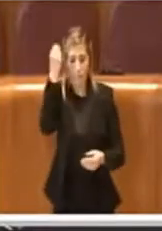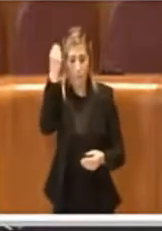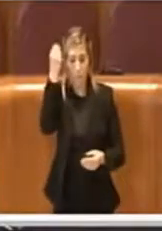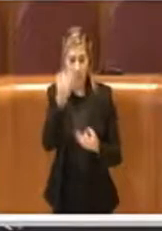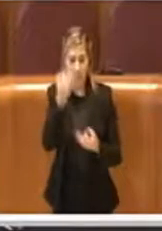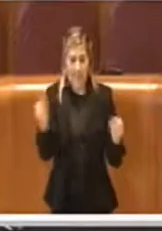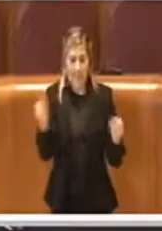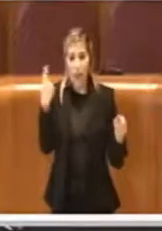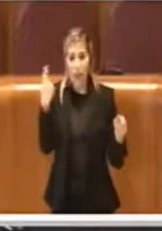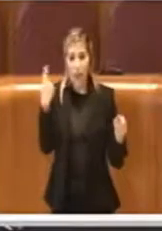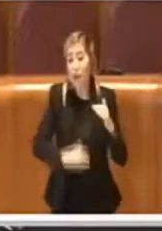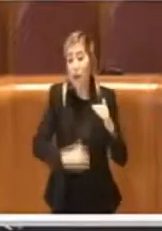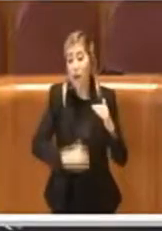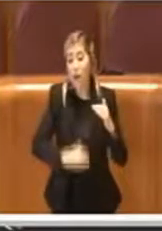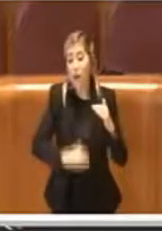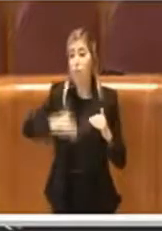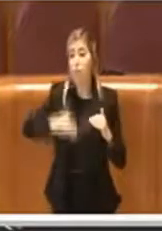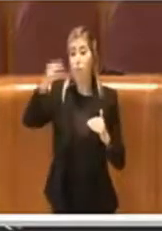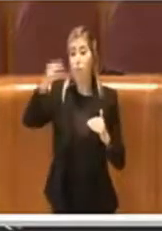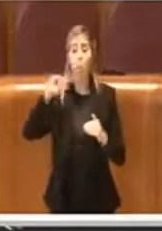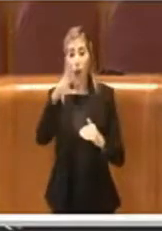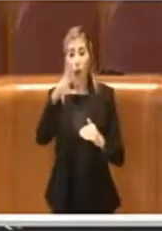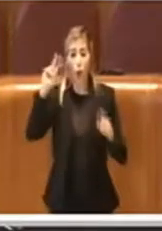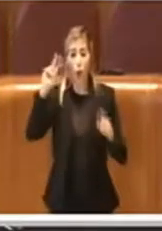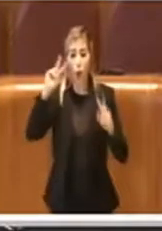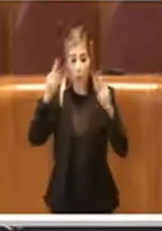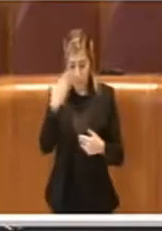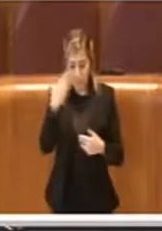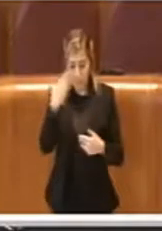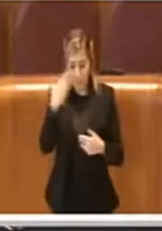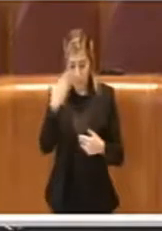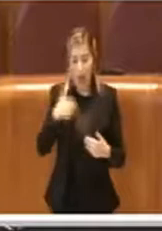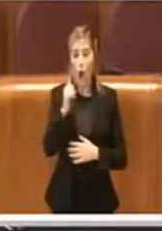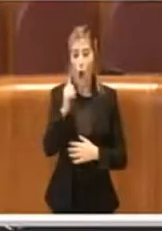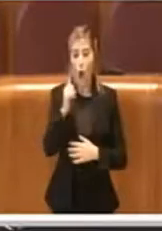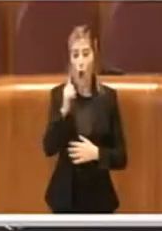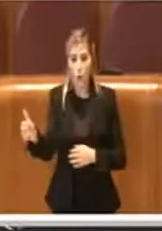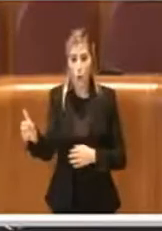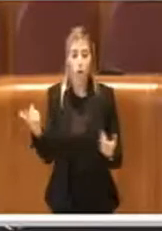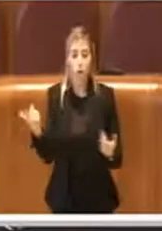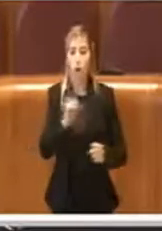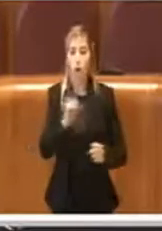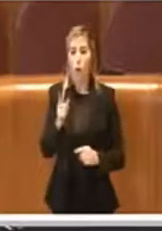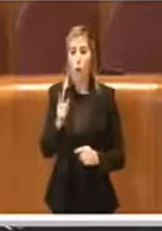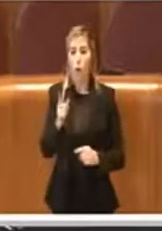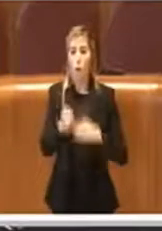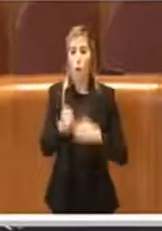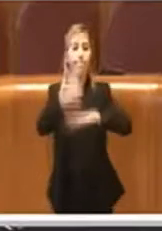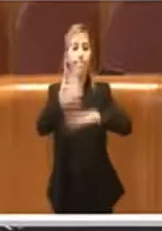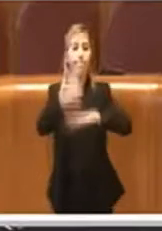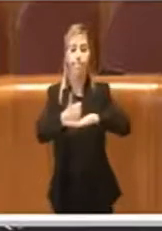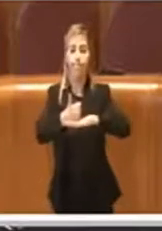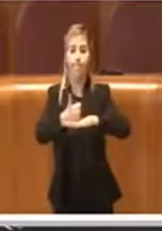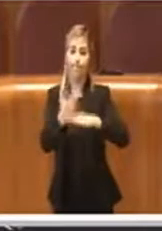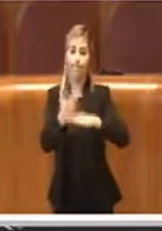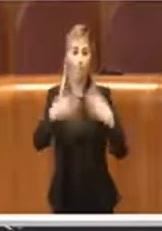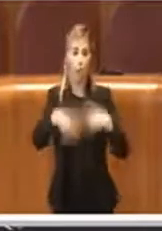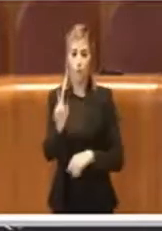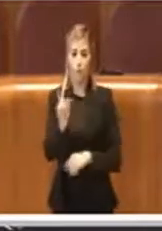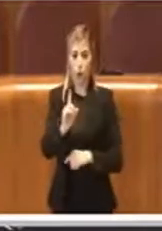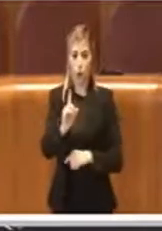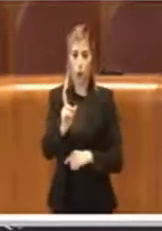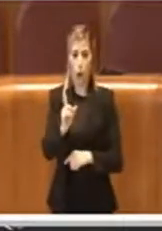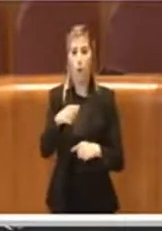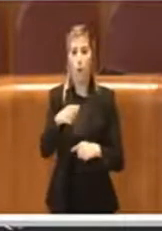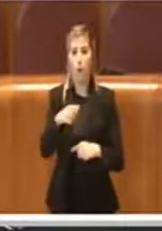che si cresce riconoscendo i propri errori e andando avanti e non ponendosi su un piedistallo come unici